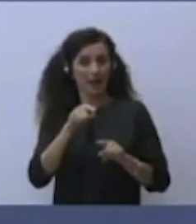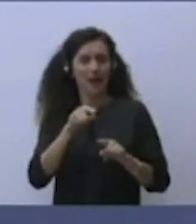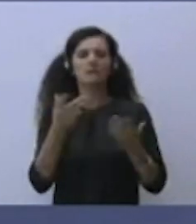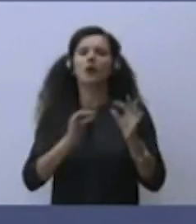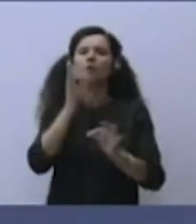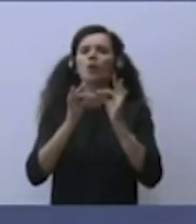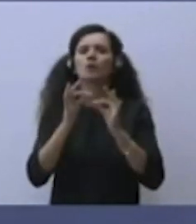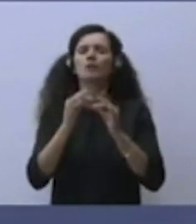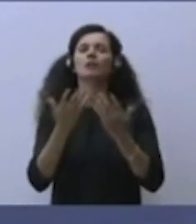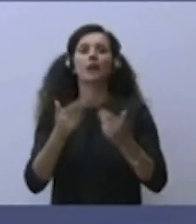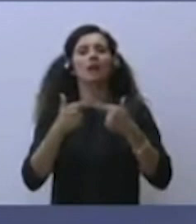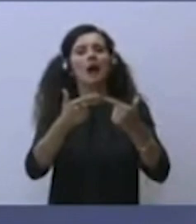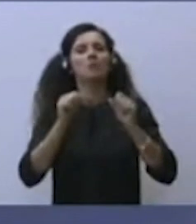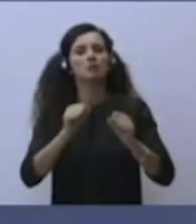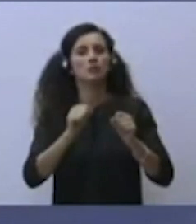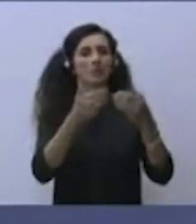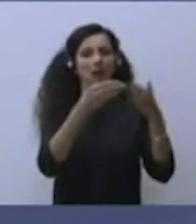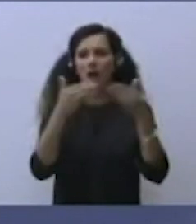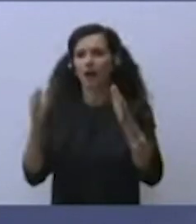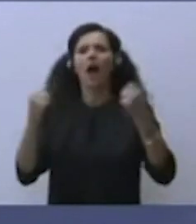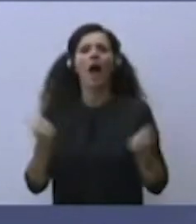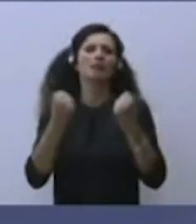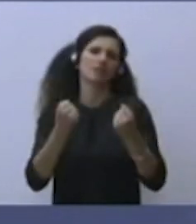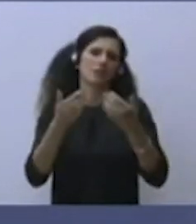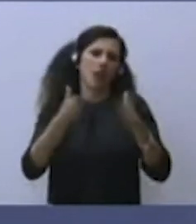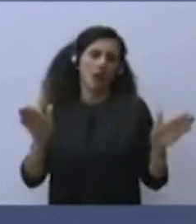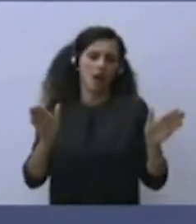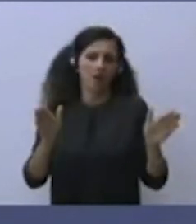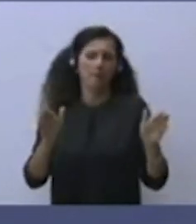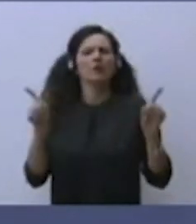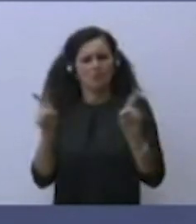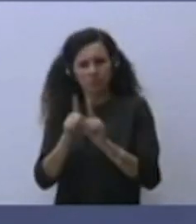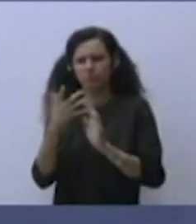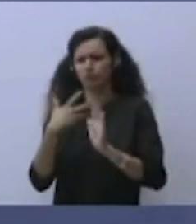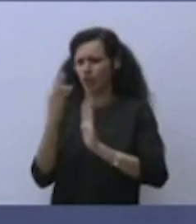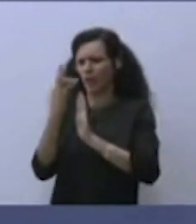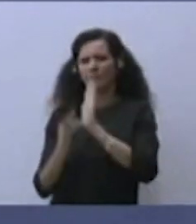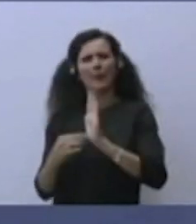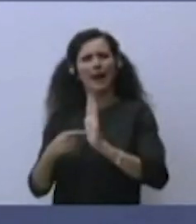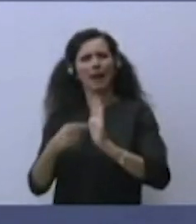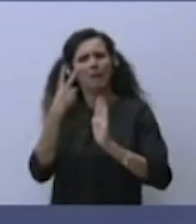attività economiche. Anche nella definizione dei parametri che c'è stata,